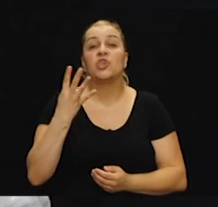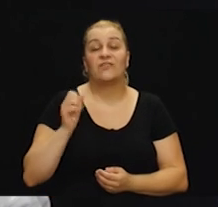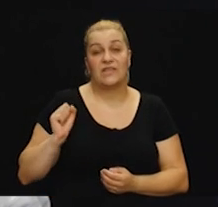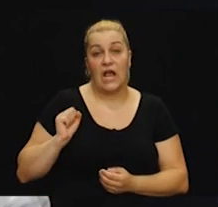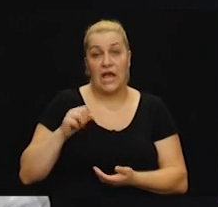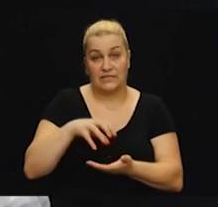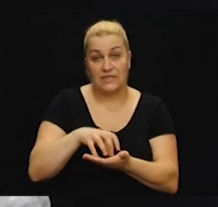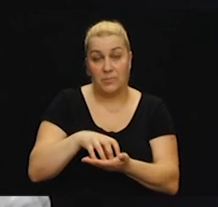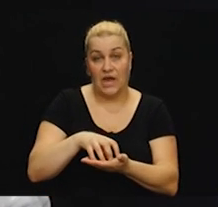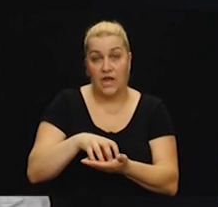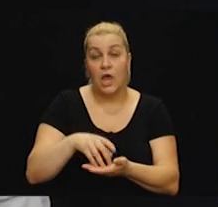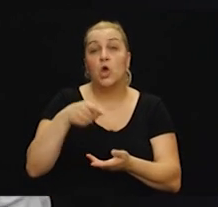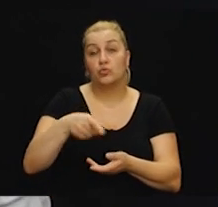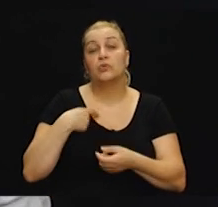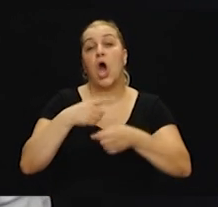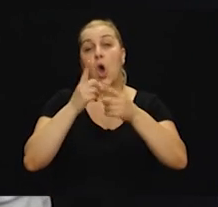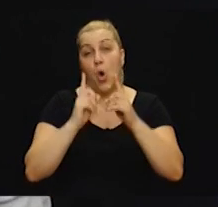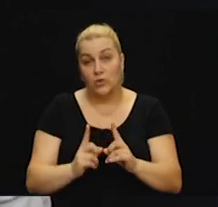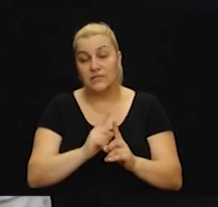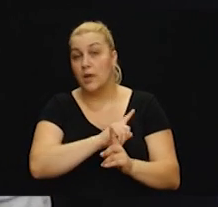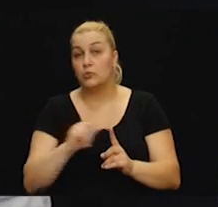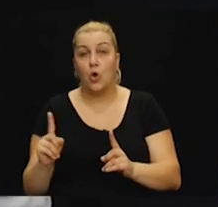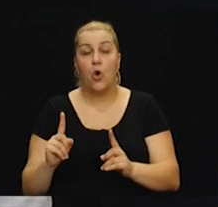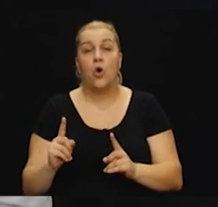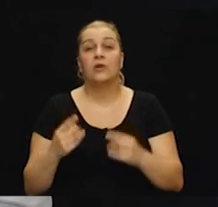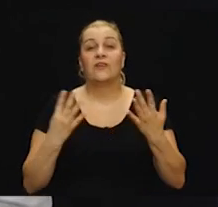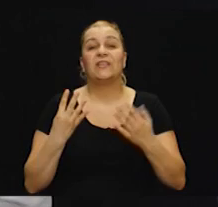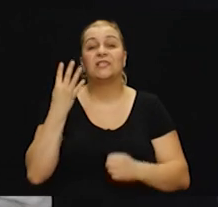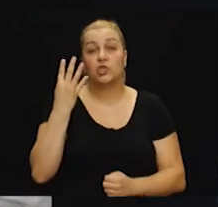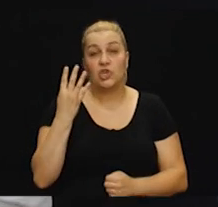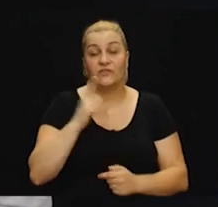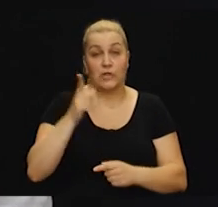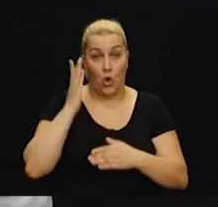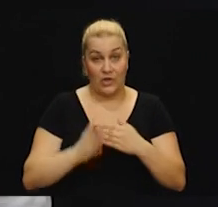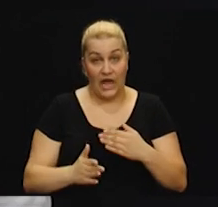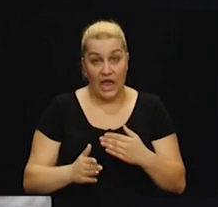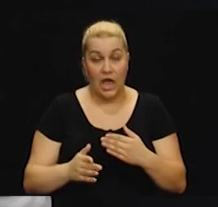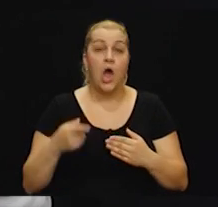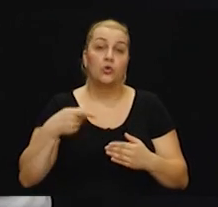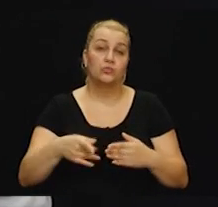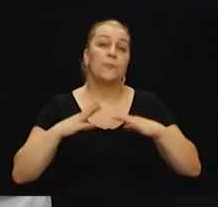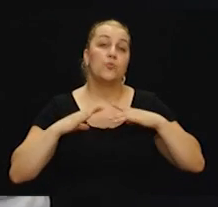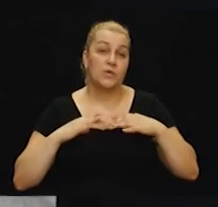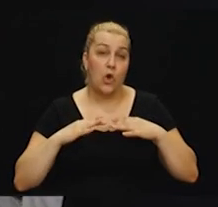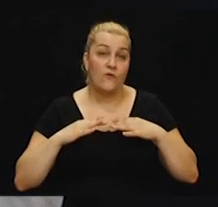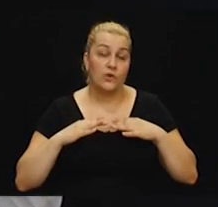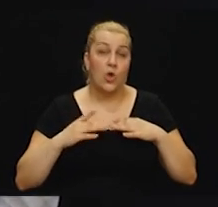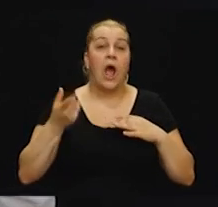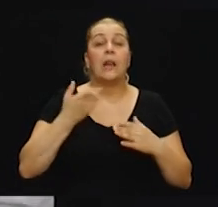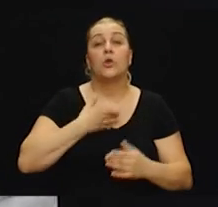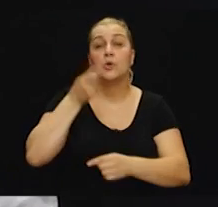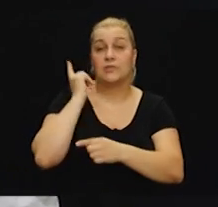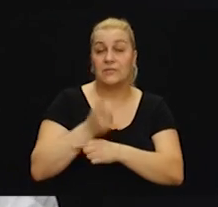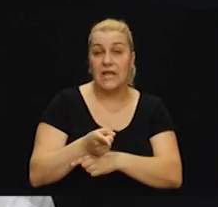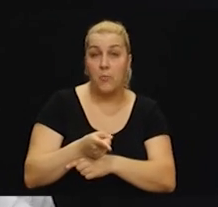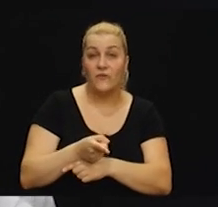4. gardinskoj brigadu. I tu ja ostajem do 94. do kraja, gdje sam umirovljen. Ali sam dobijal zapovi